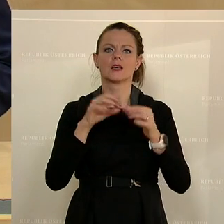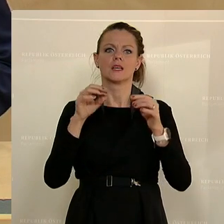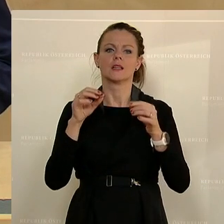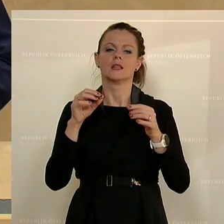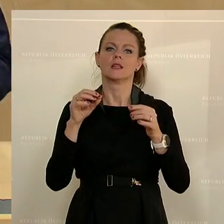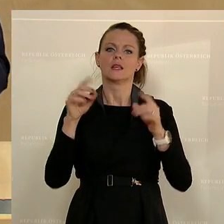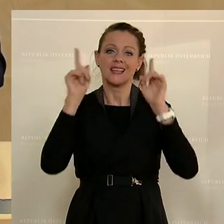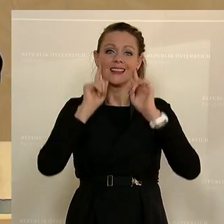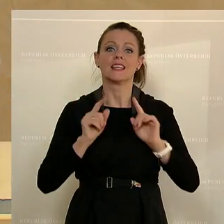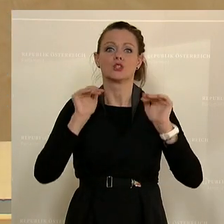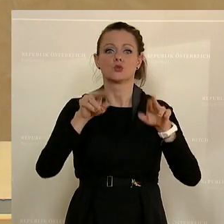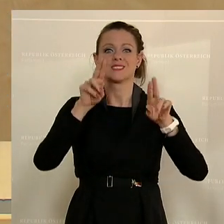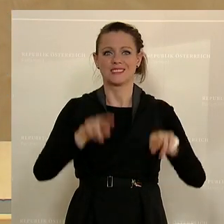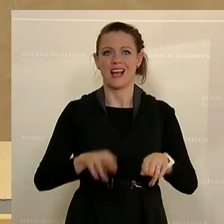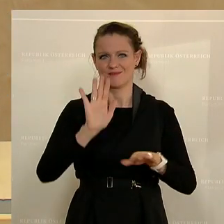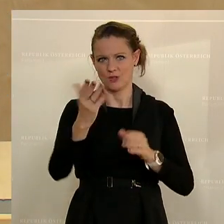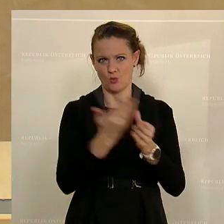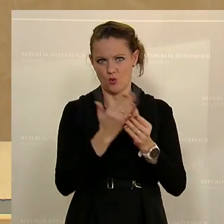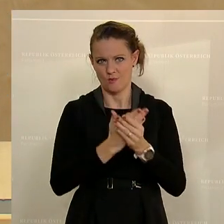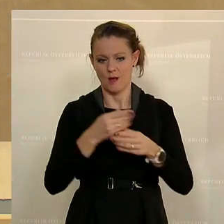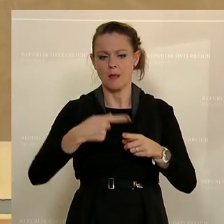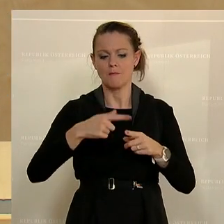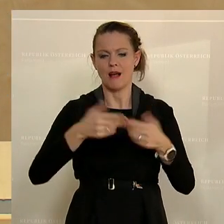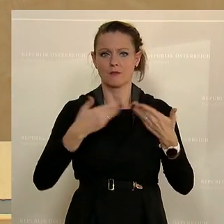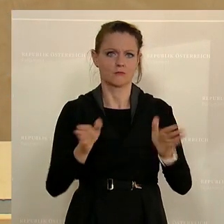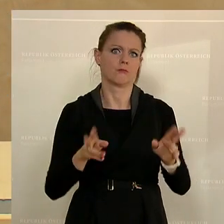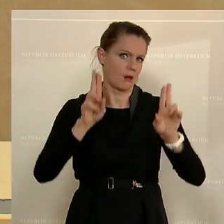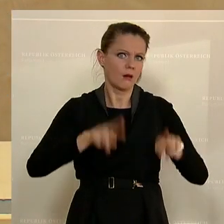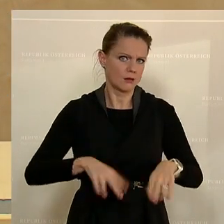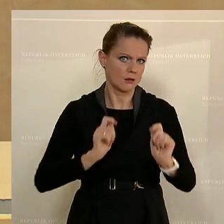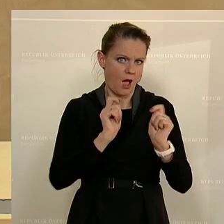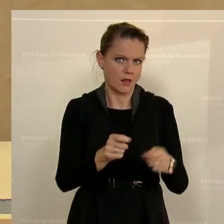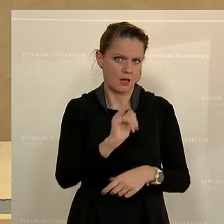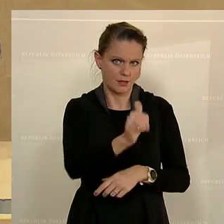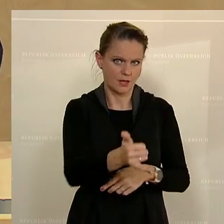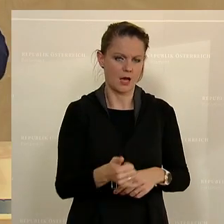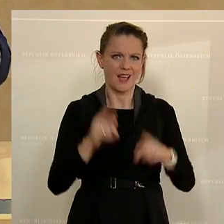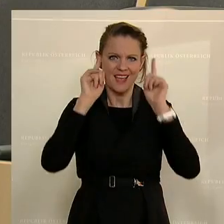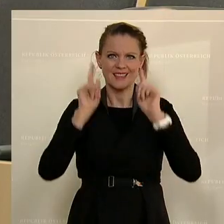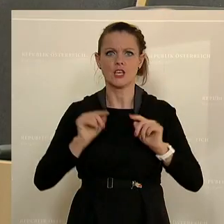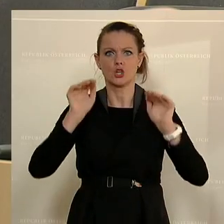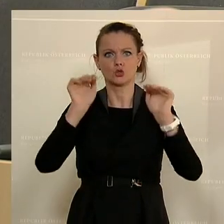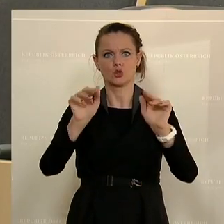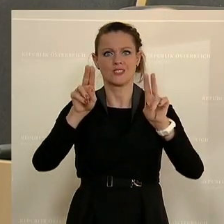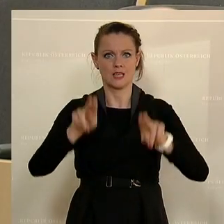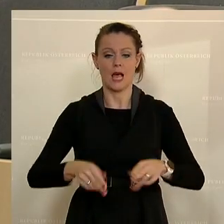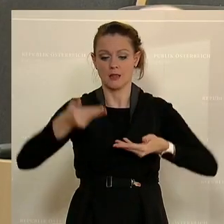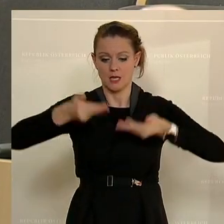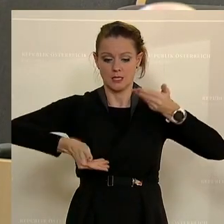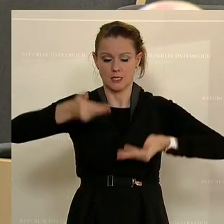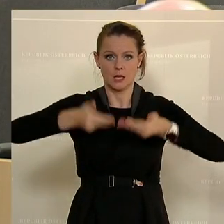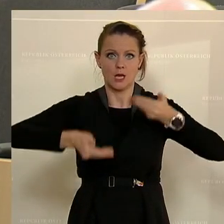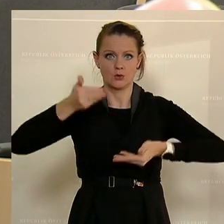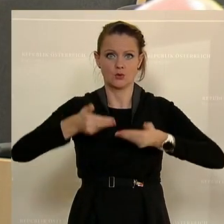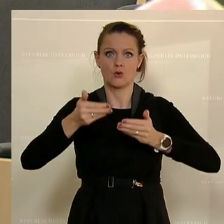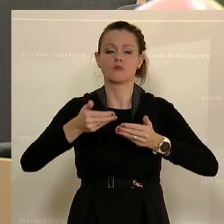Dokumentation des Tierschutzrates. Ein vollkommen berechtigter Antrag, wenn man bedenkt, wenn der Tierschutzrat eine Sitzung hat, dann